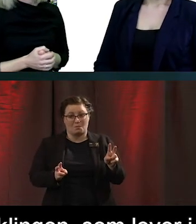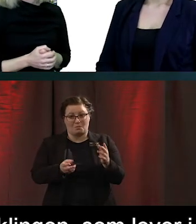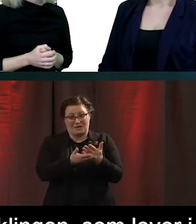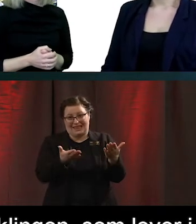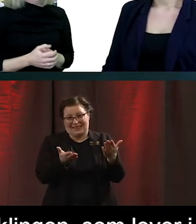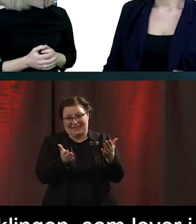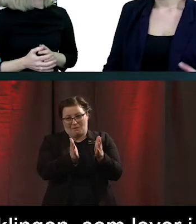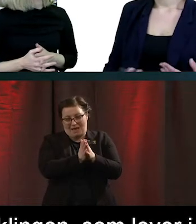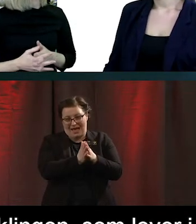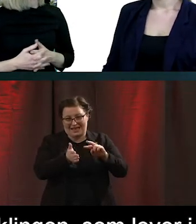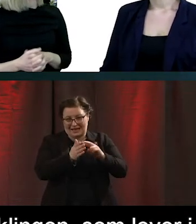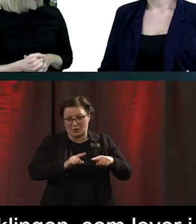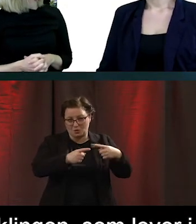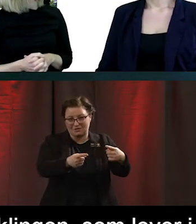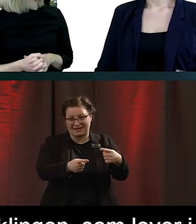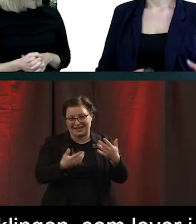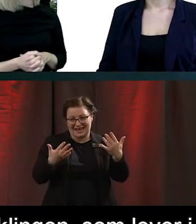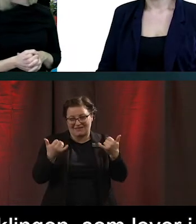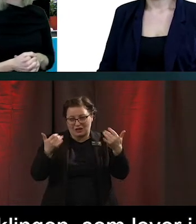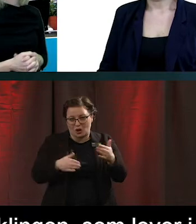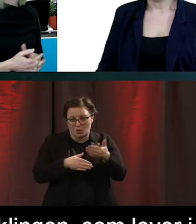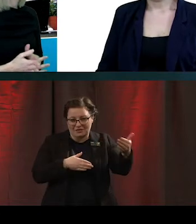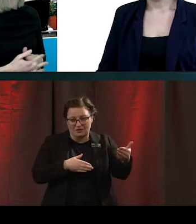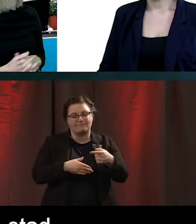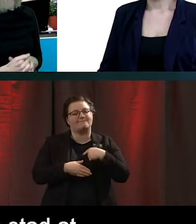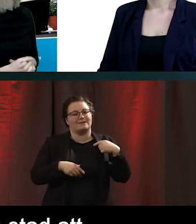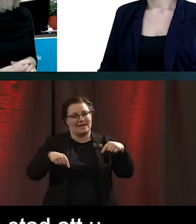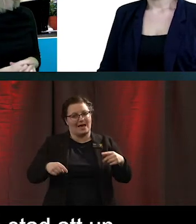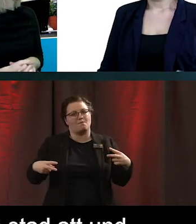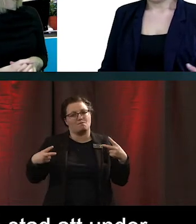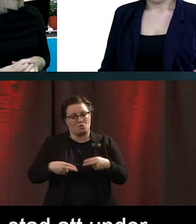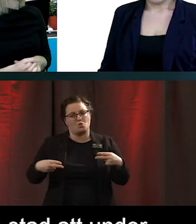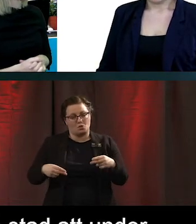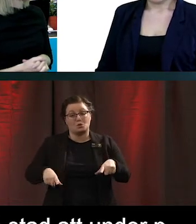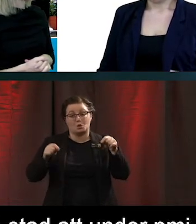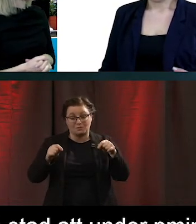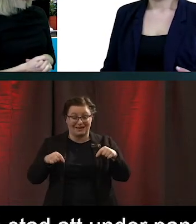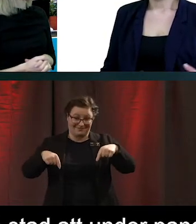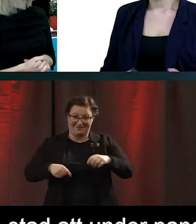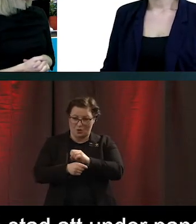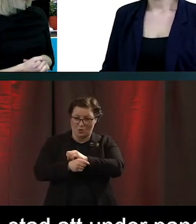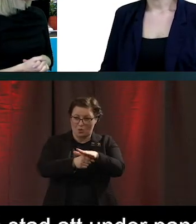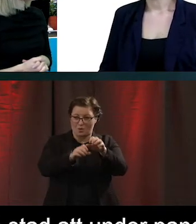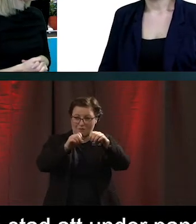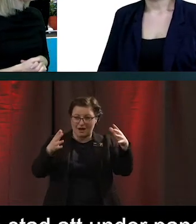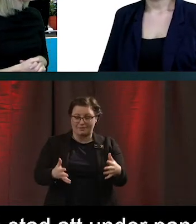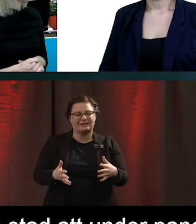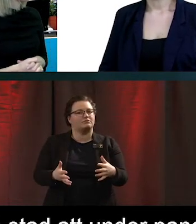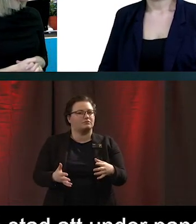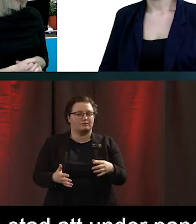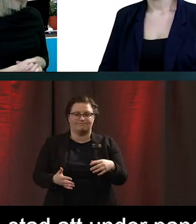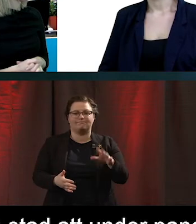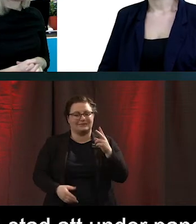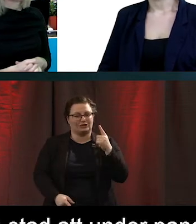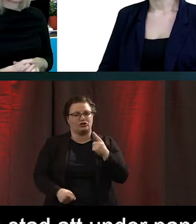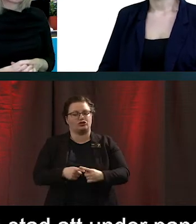Så har vi också märkt i Borås att nu under coronapandemin. Så har det blivit mycket mer påtagligt för